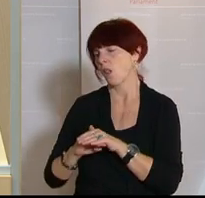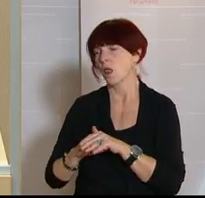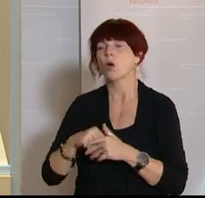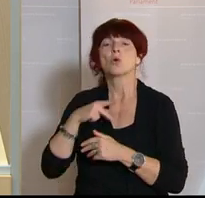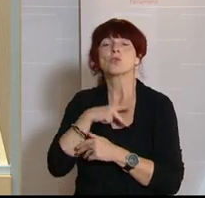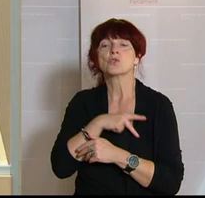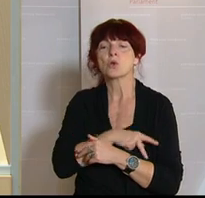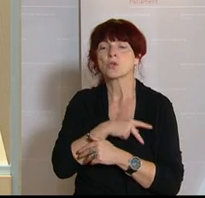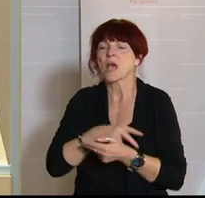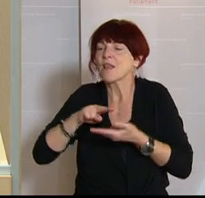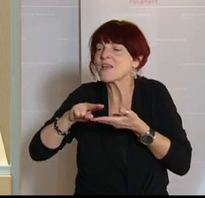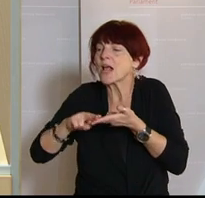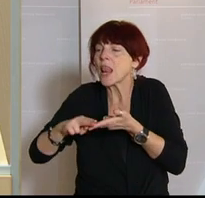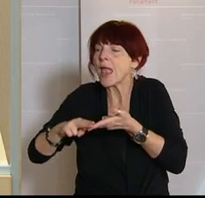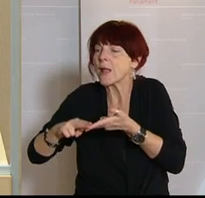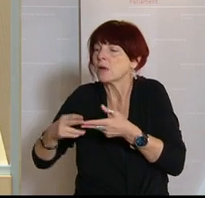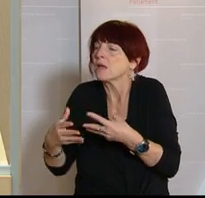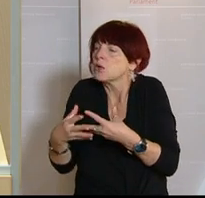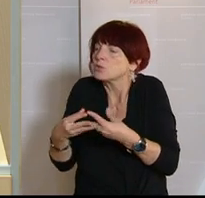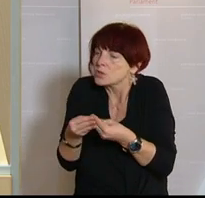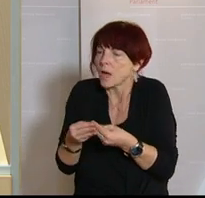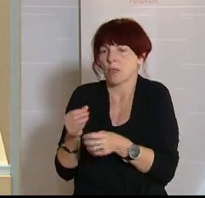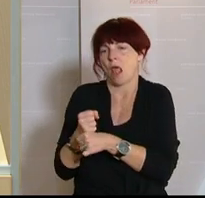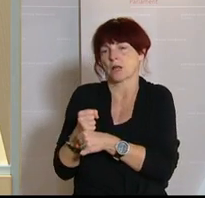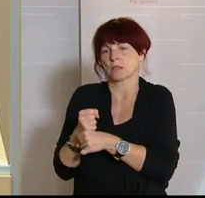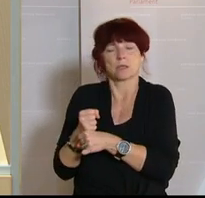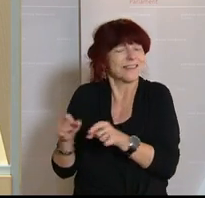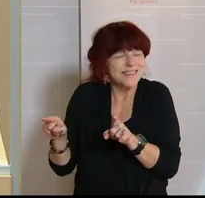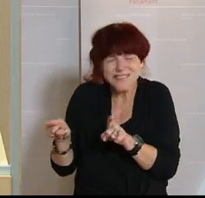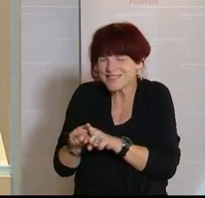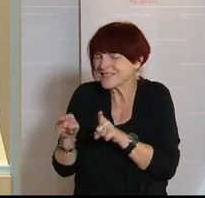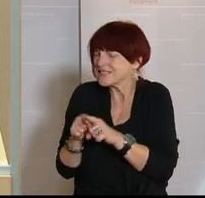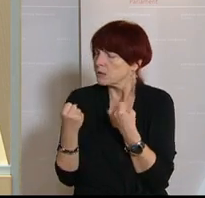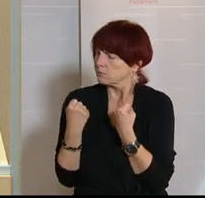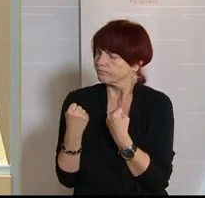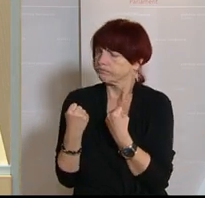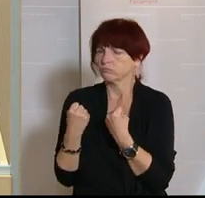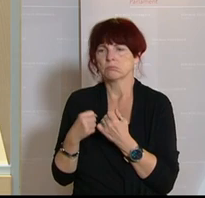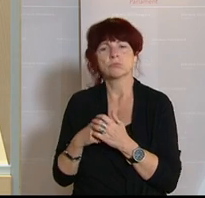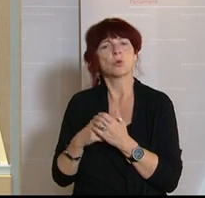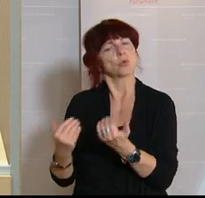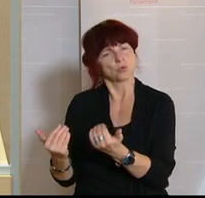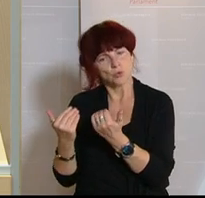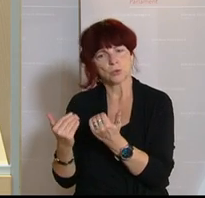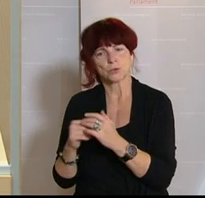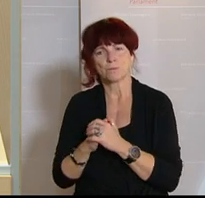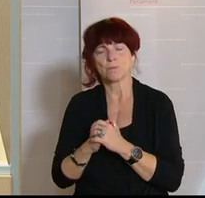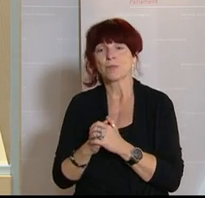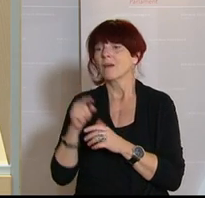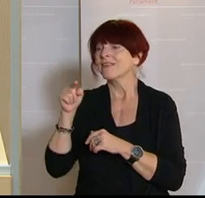hier unbezahlbar haben, wie einen Fensterkit. Und eigentlich wäre es in diesem